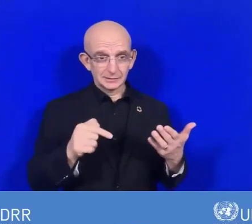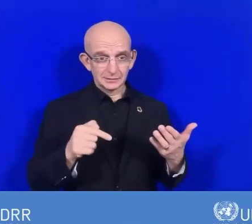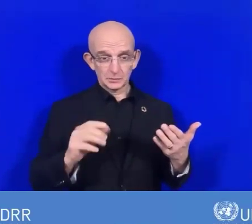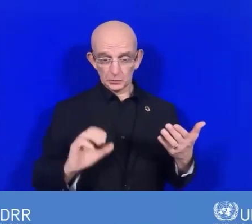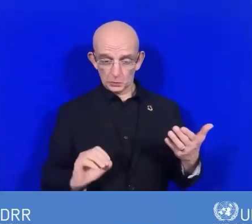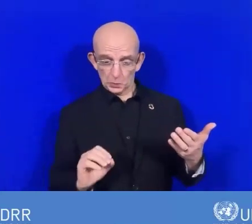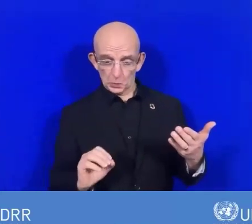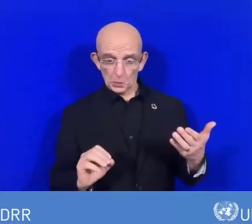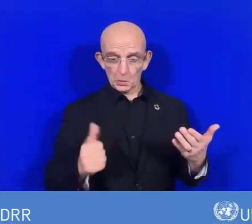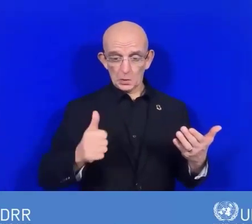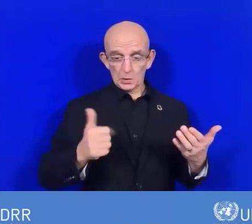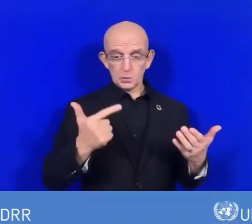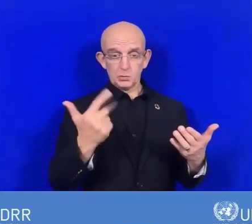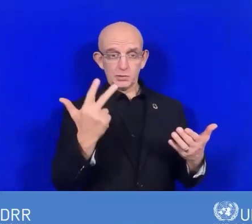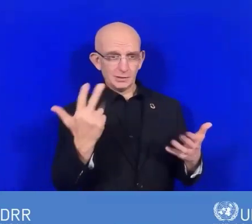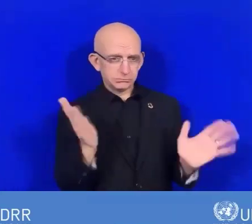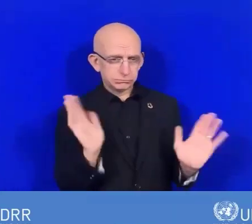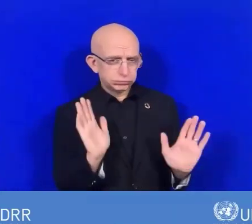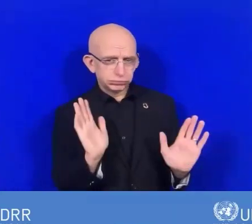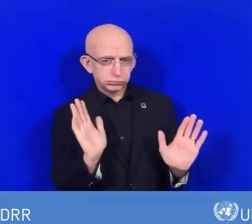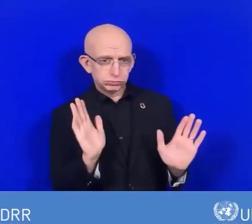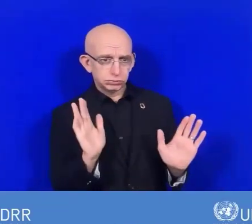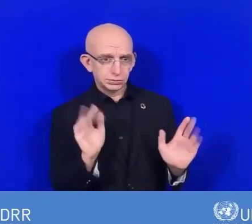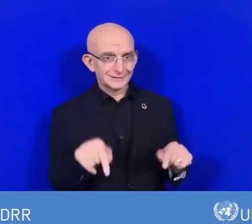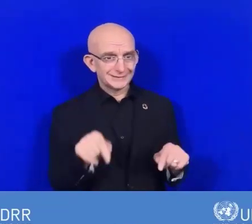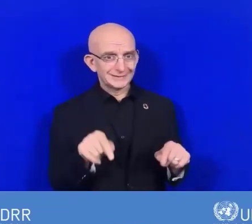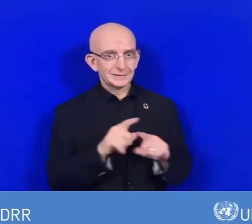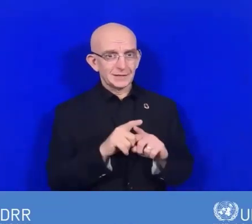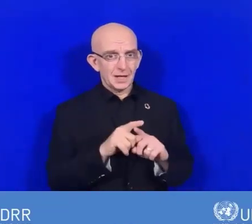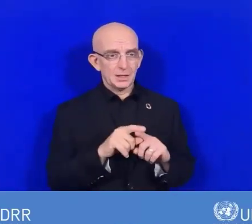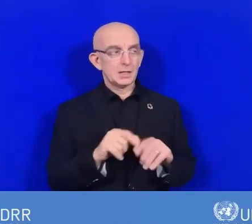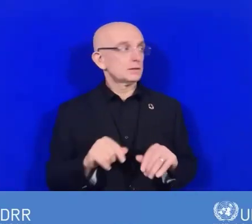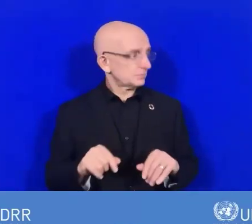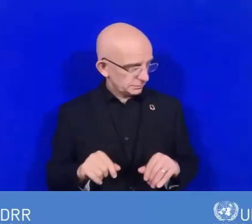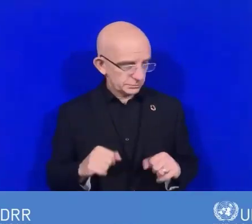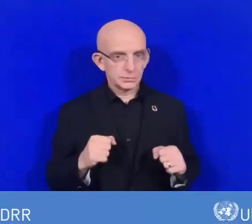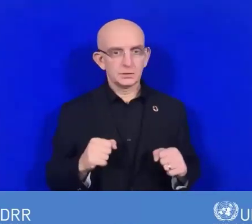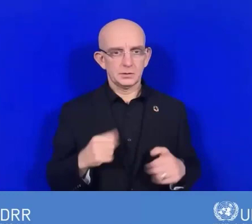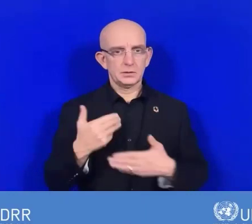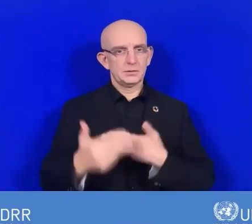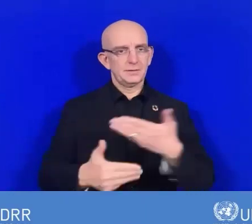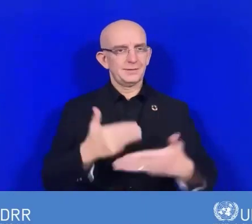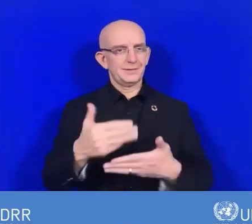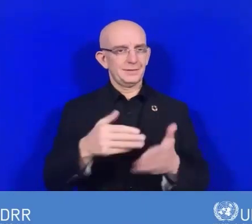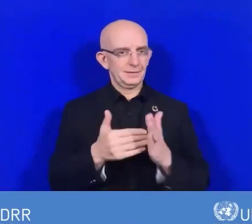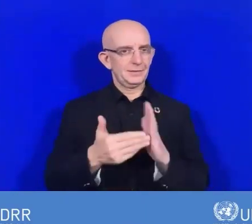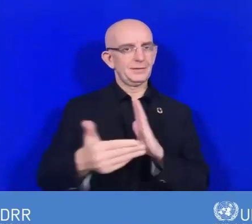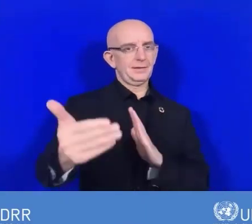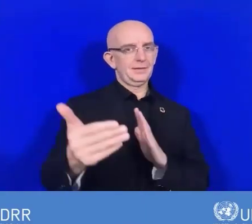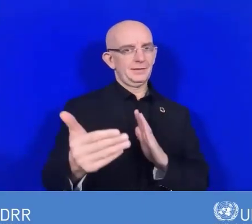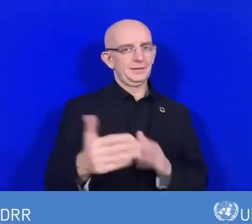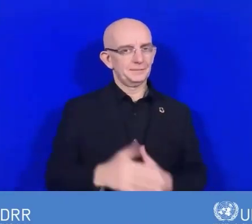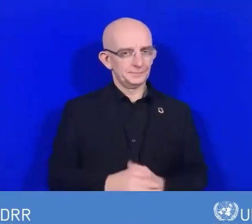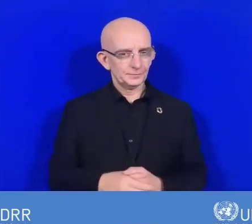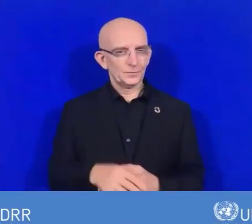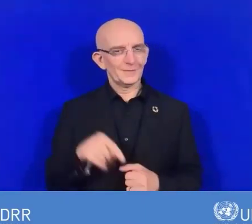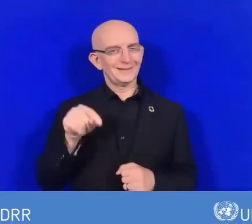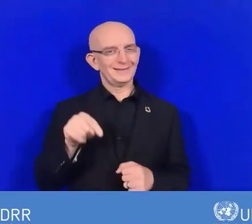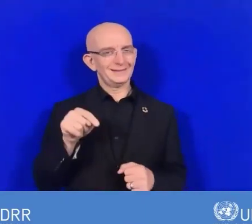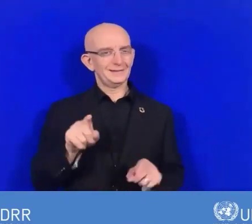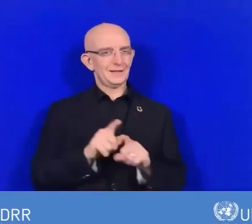d'une manière ou d'une autre, nous pouvons être plus holistiques